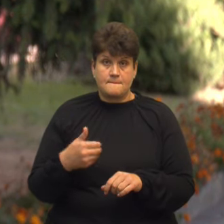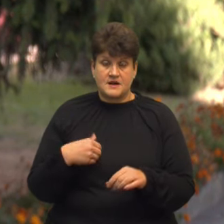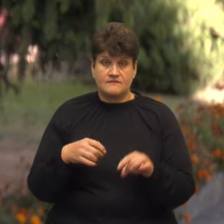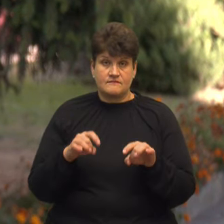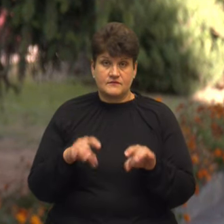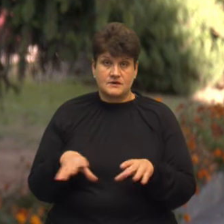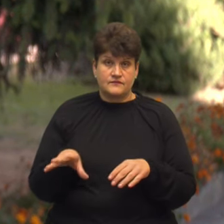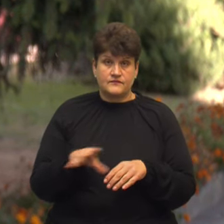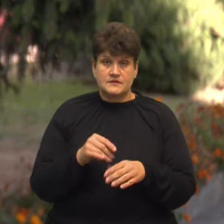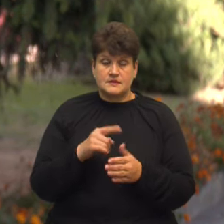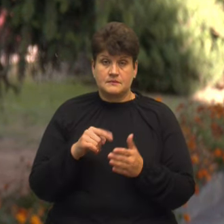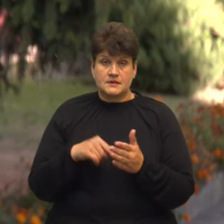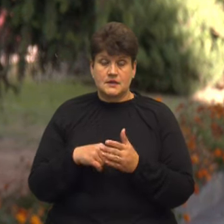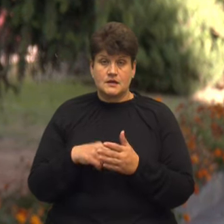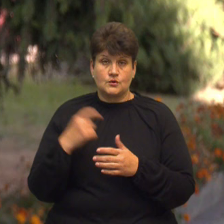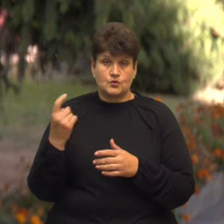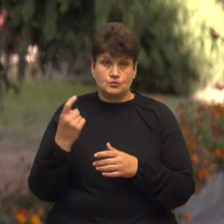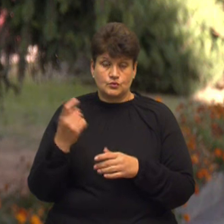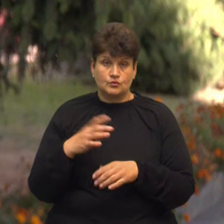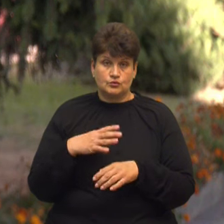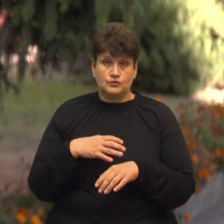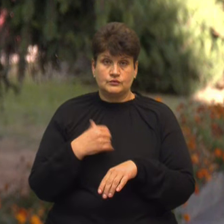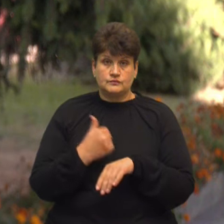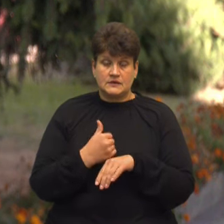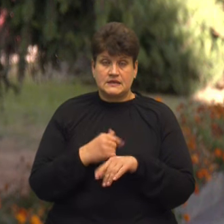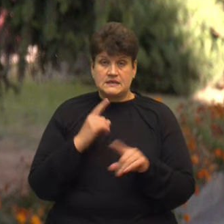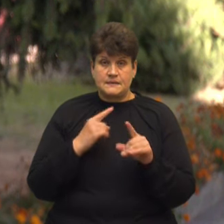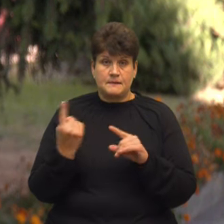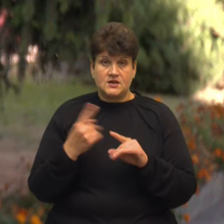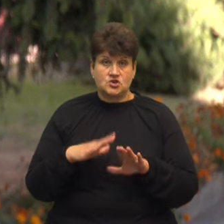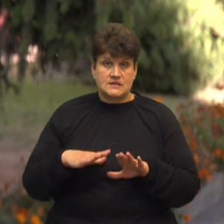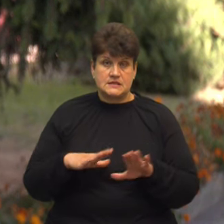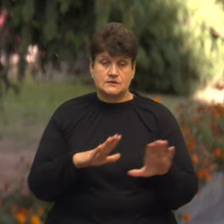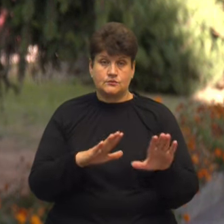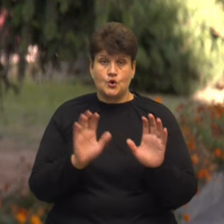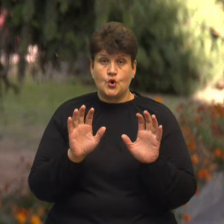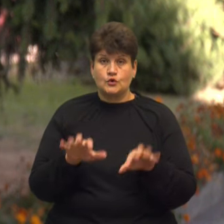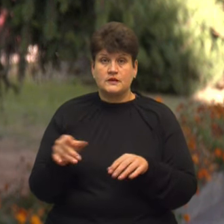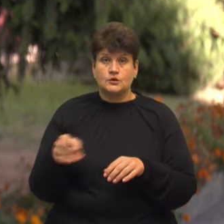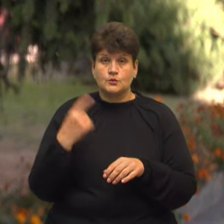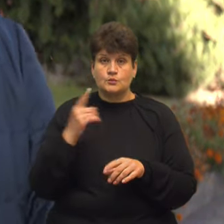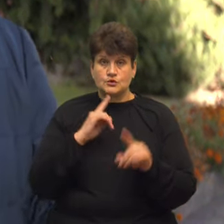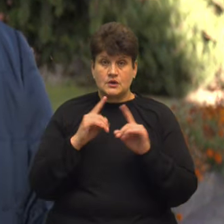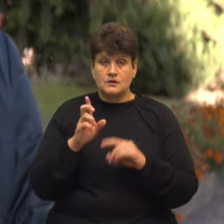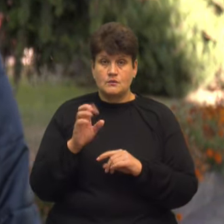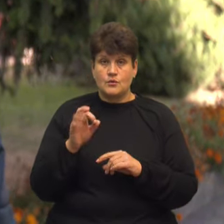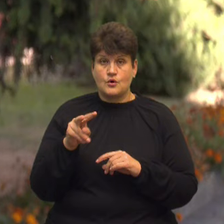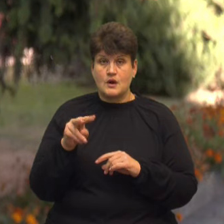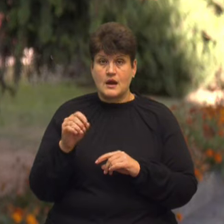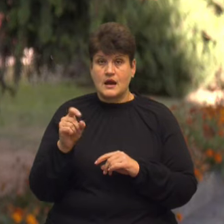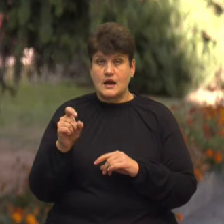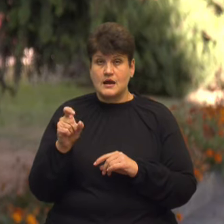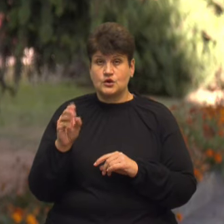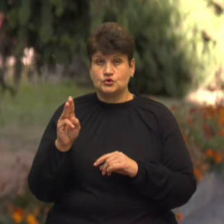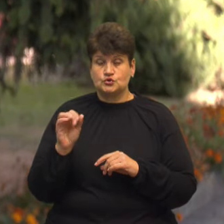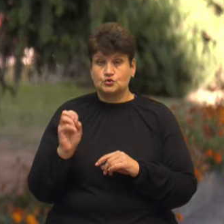питання господарські Головав тоді на сесії перший заступник голови Тернопільської обласної ради Болєщук Можливо, це пов'язано